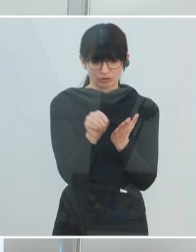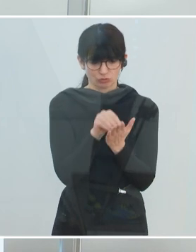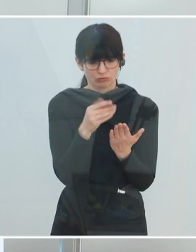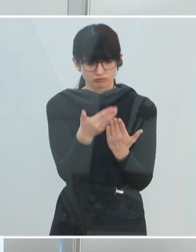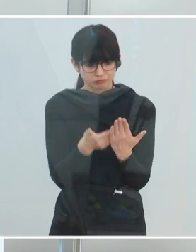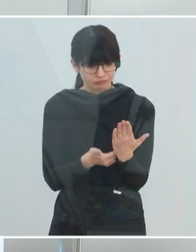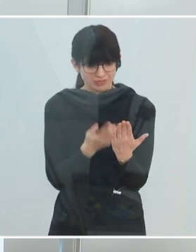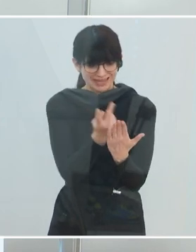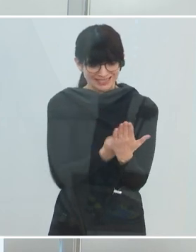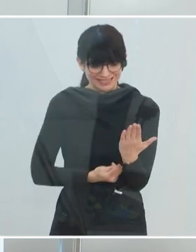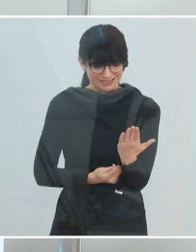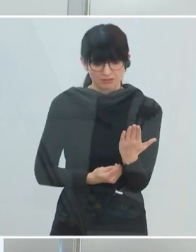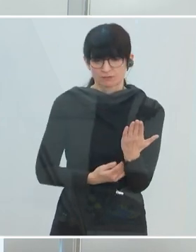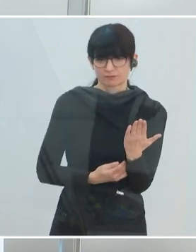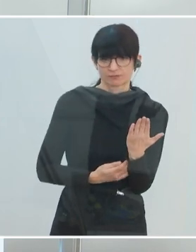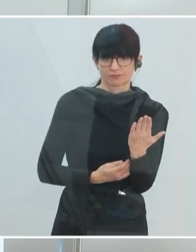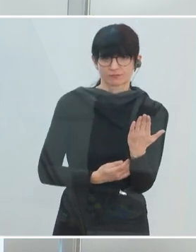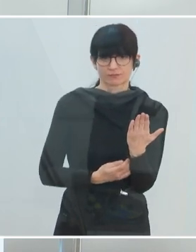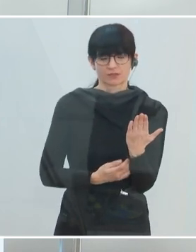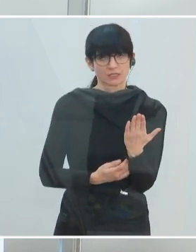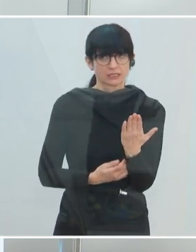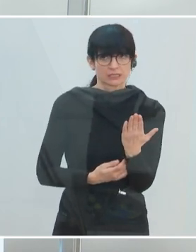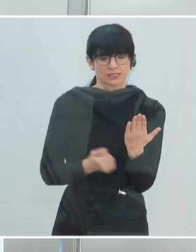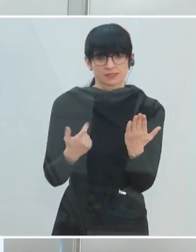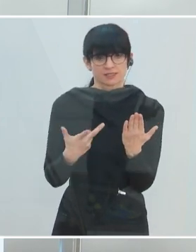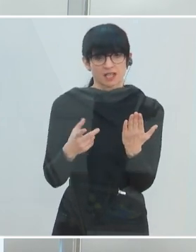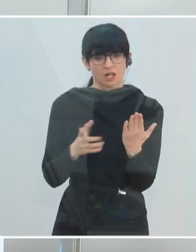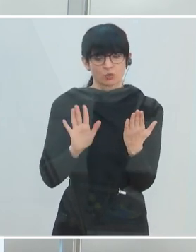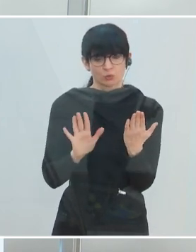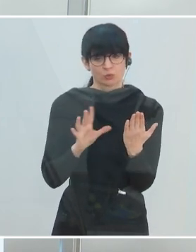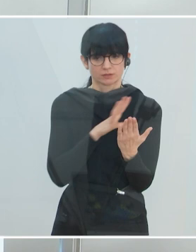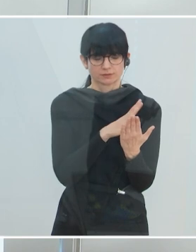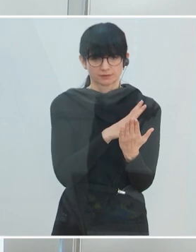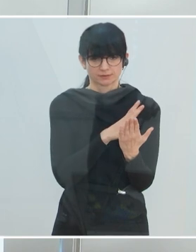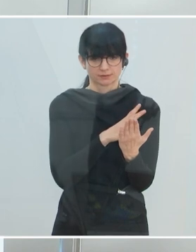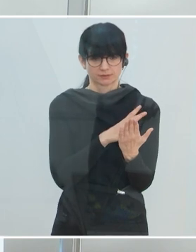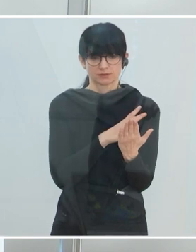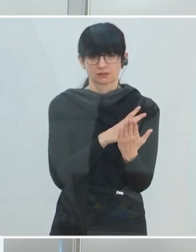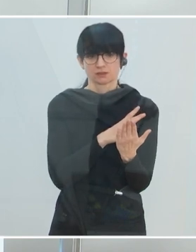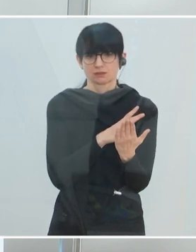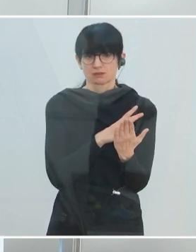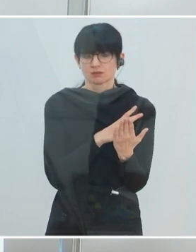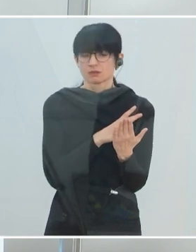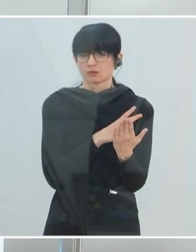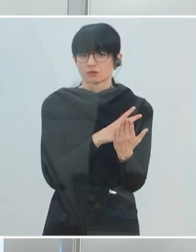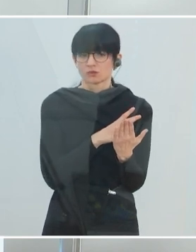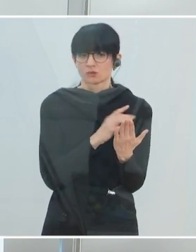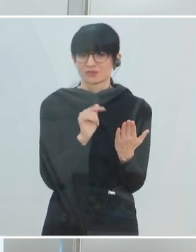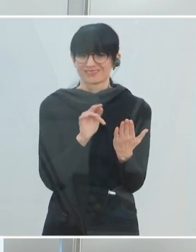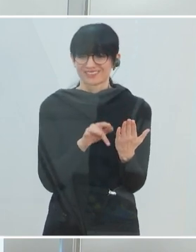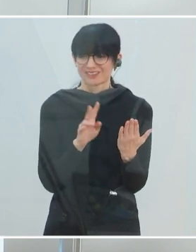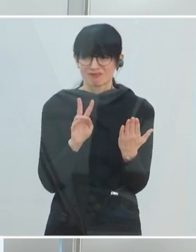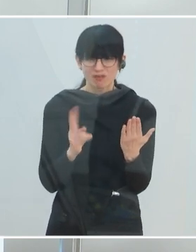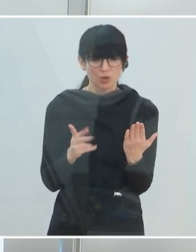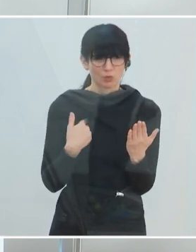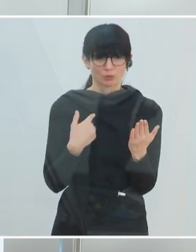ja im Wesentlichen gesagt beunruhigende Steigerungen. Erstens. Zweitens genau diese Frage, nämlich Gewichtung, warum